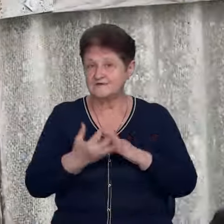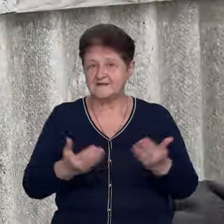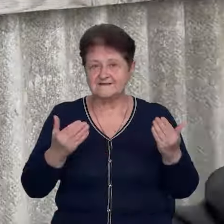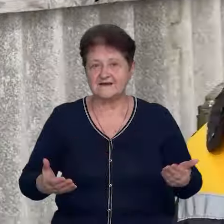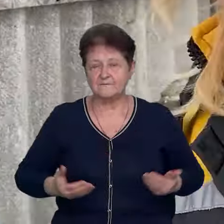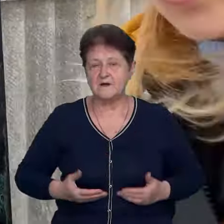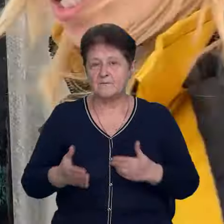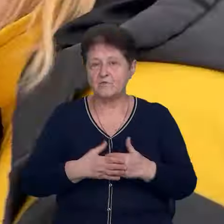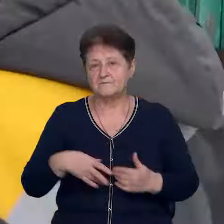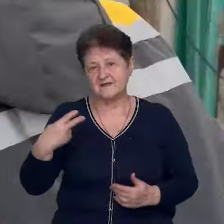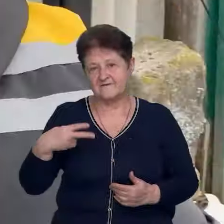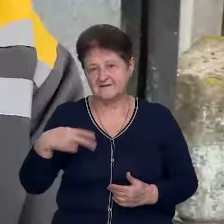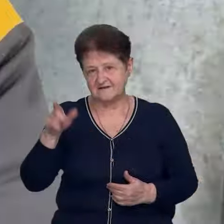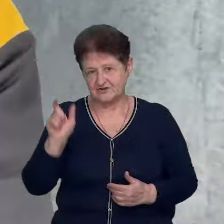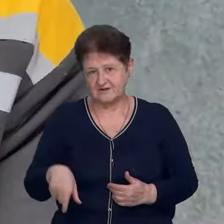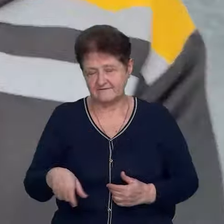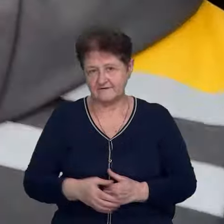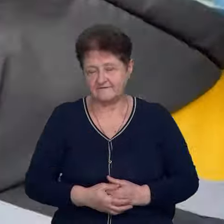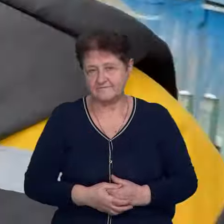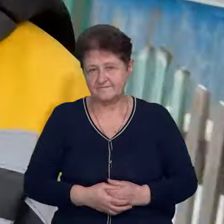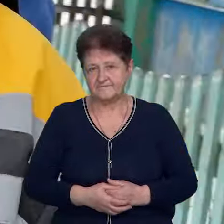зараз проживає понад два десятки жителів.